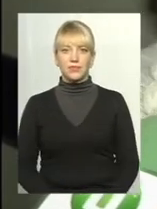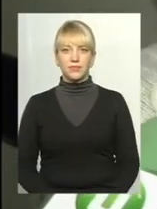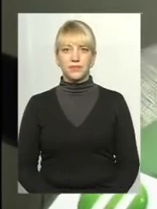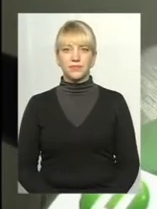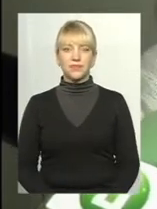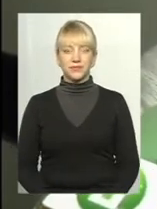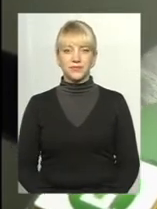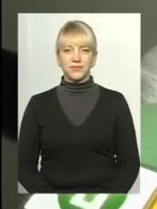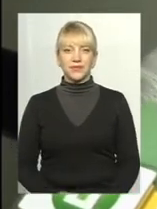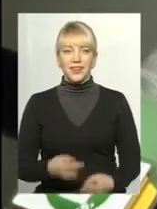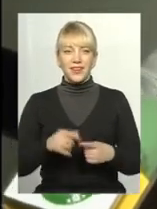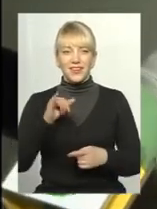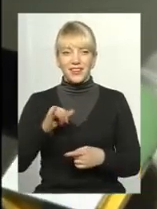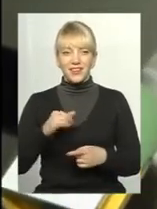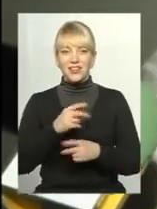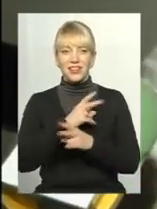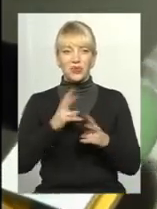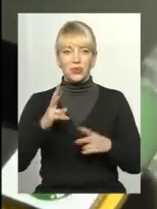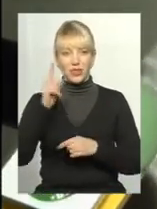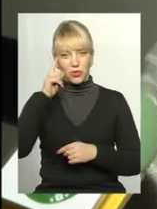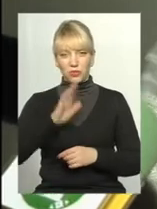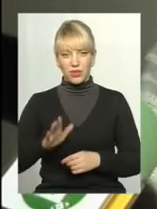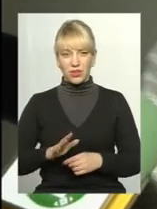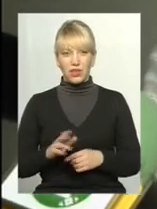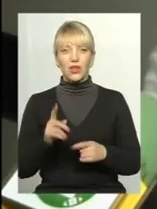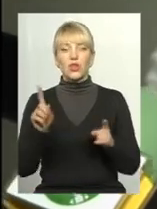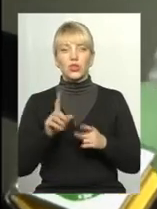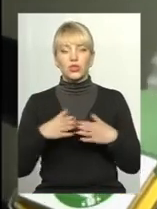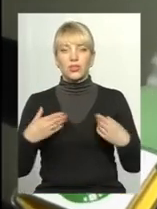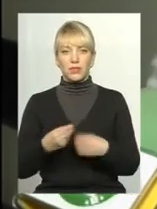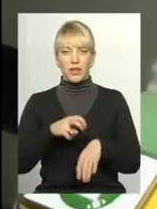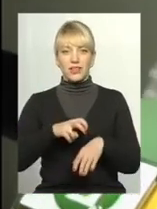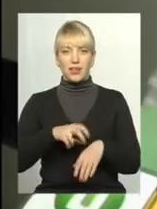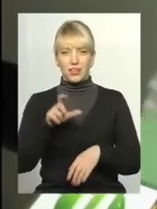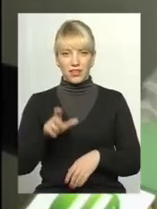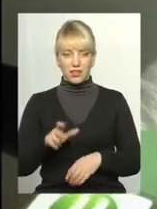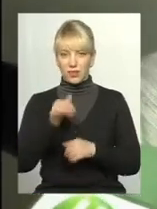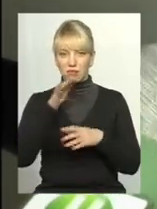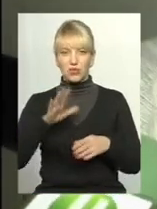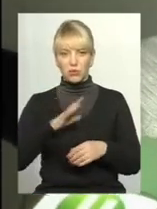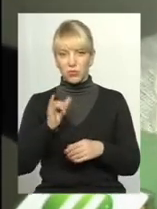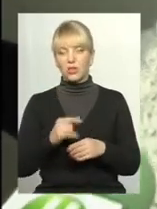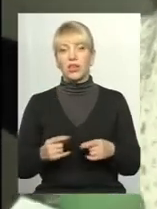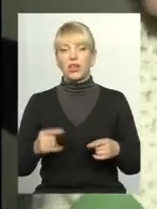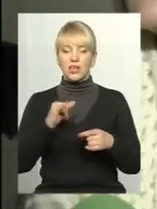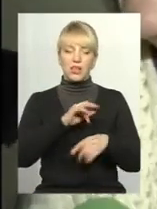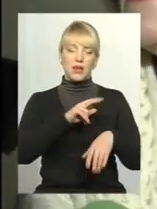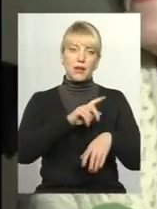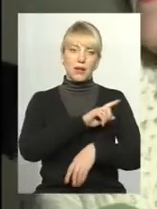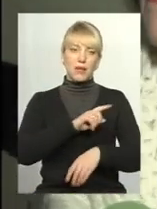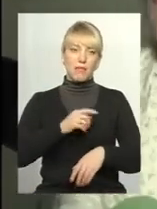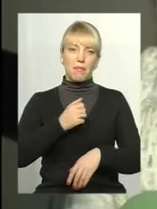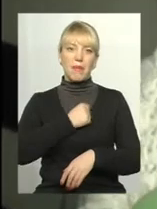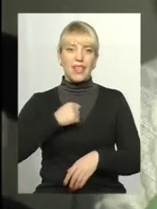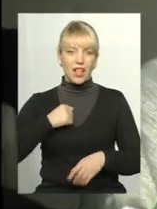І потім, ніхто не думає, що сімейний лікар не може бути одночасно і педіатором, і дорослим лікарем.